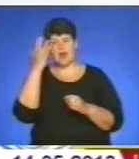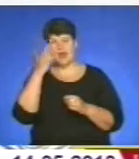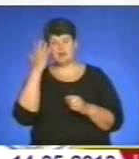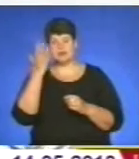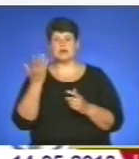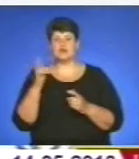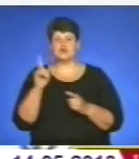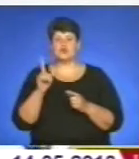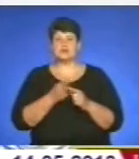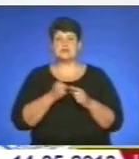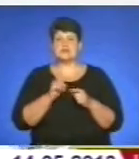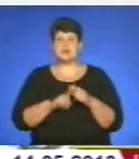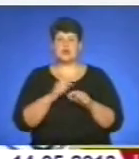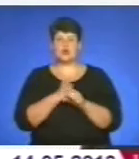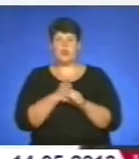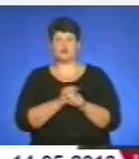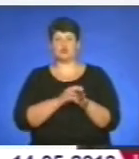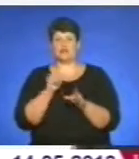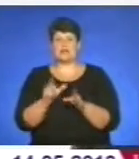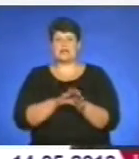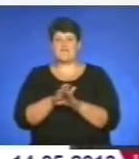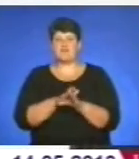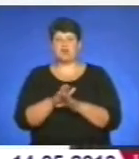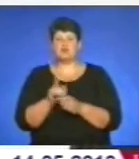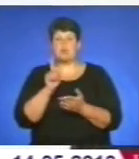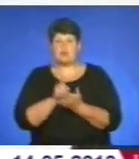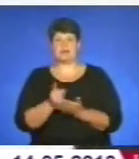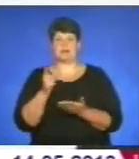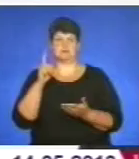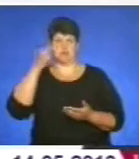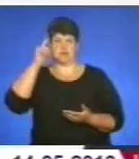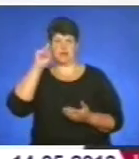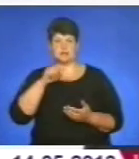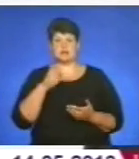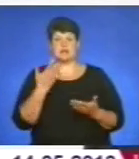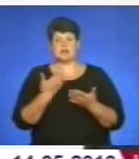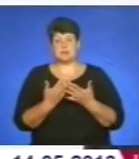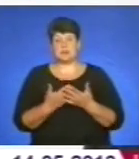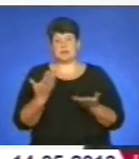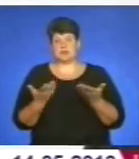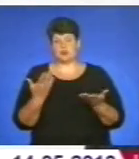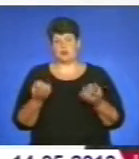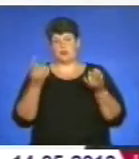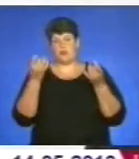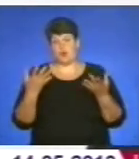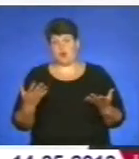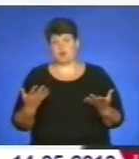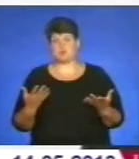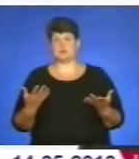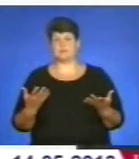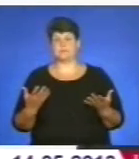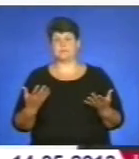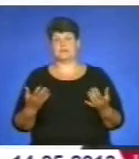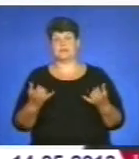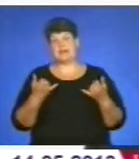що за цією роботою людина виконує, що вона повинна знати. Якщо просто ви так зараді, скажімо, десь